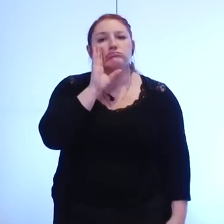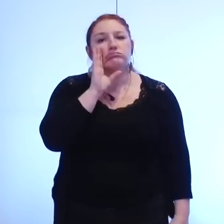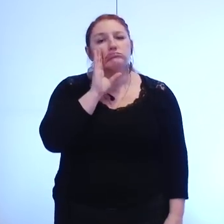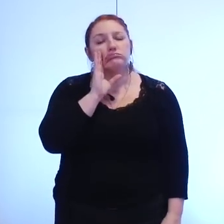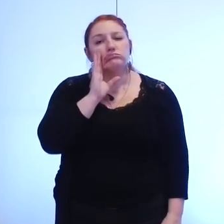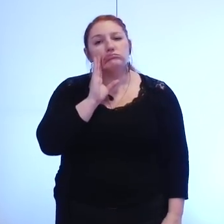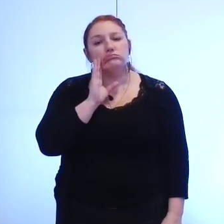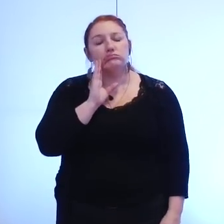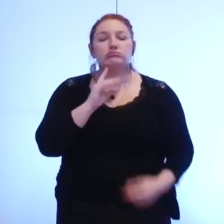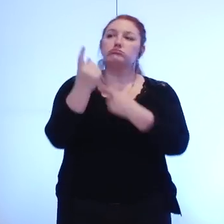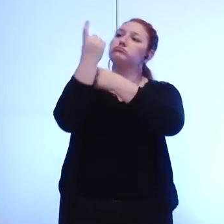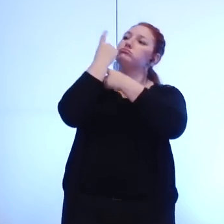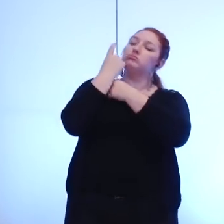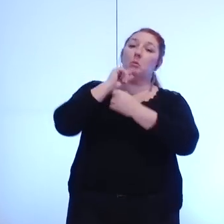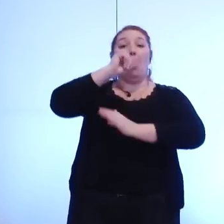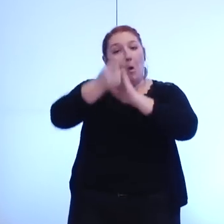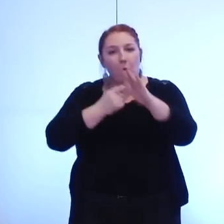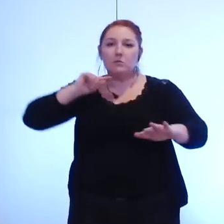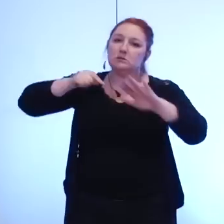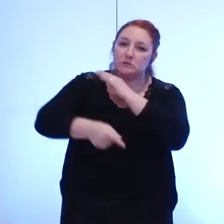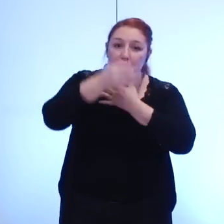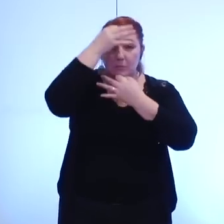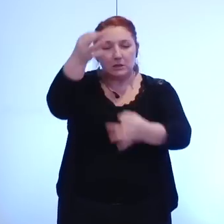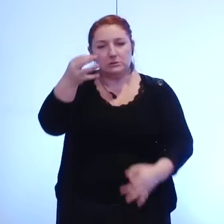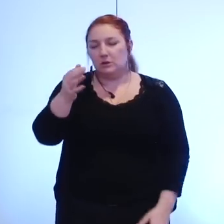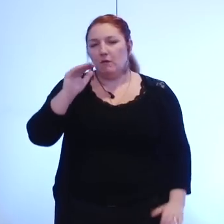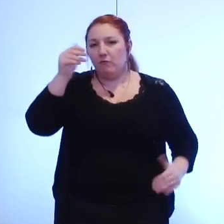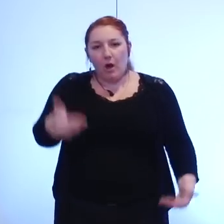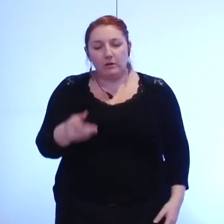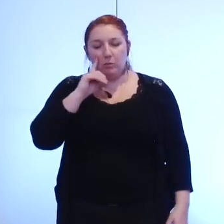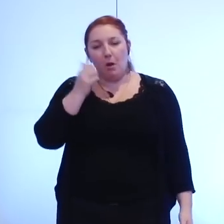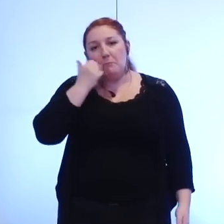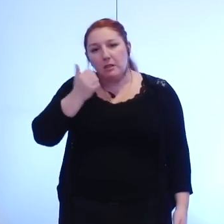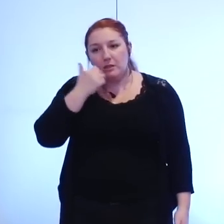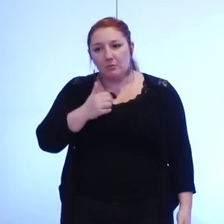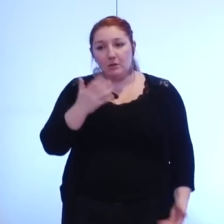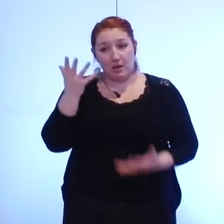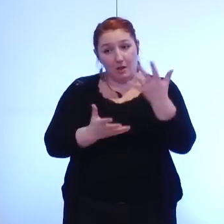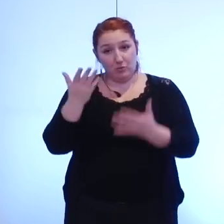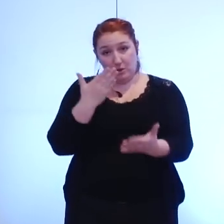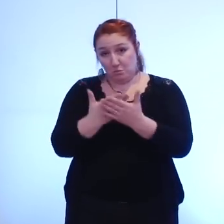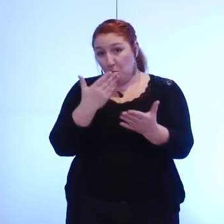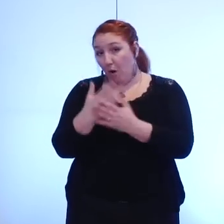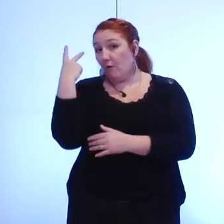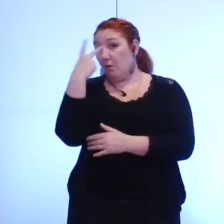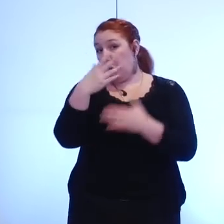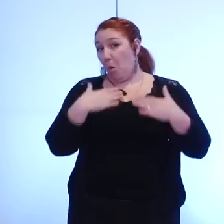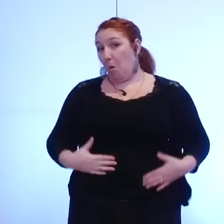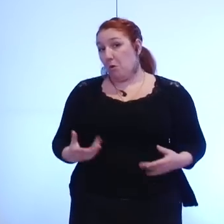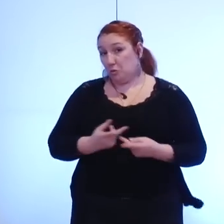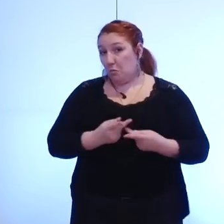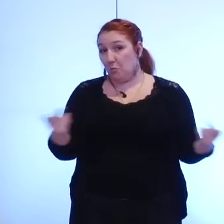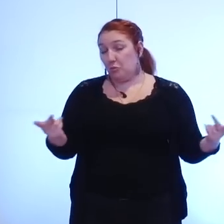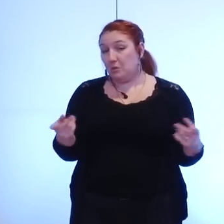intervention pour préciser les choses sinon ça va devenir assez pénible et peut-être révélateur d'une façon d'agir publiquement